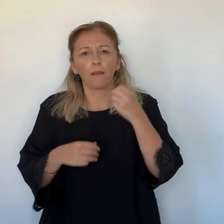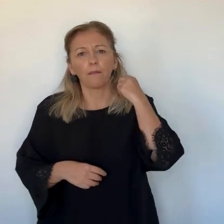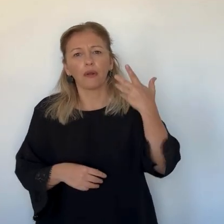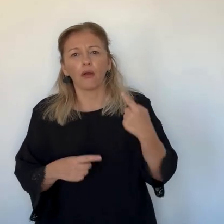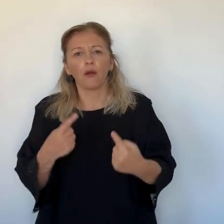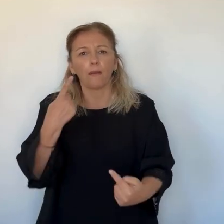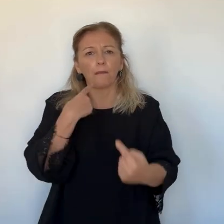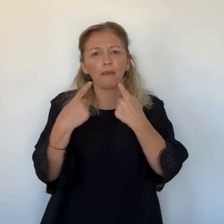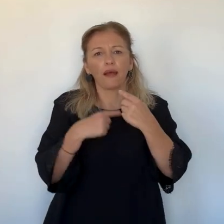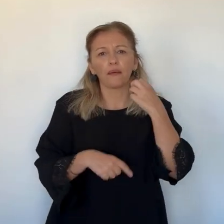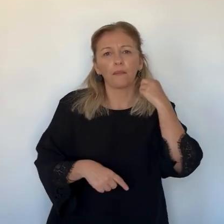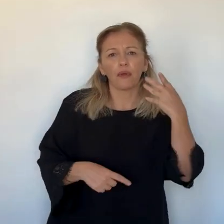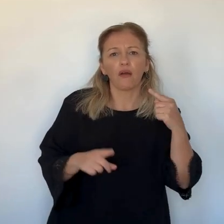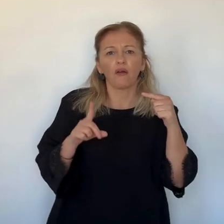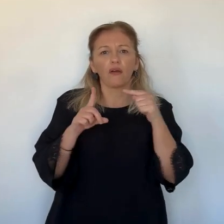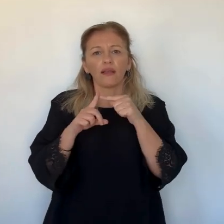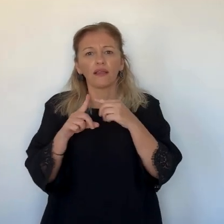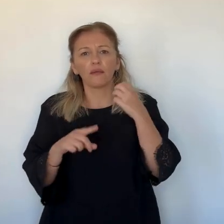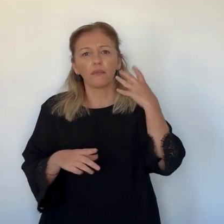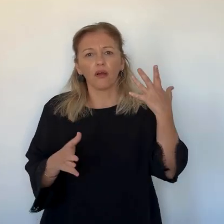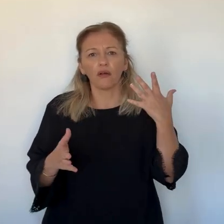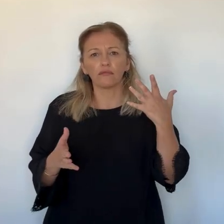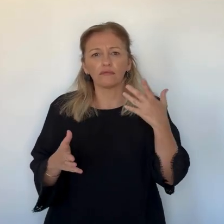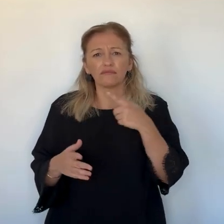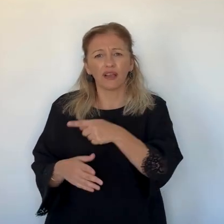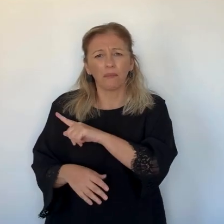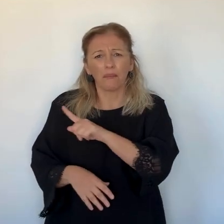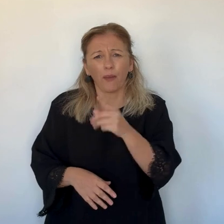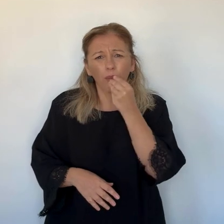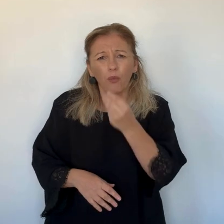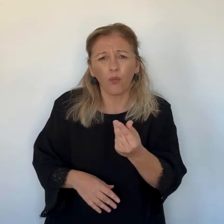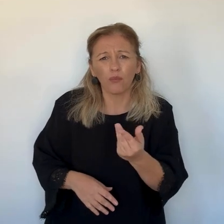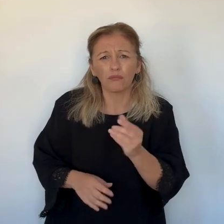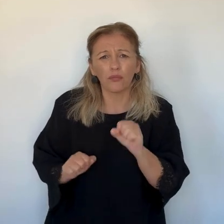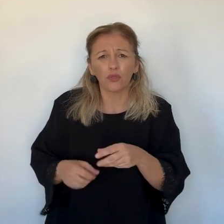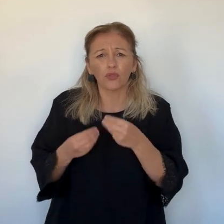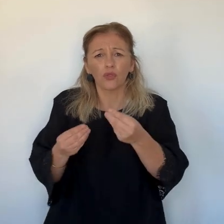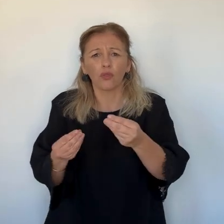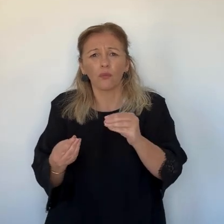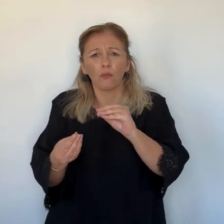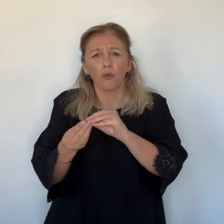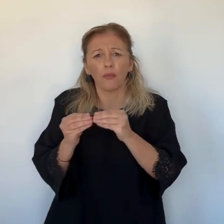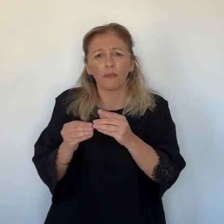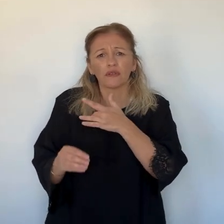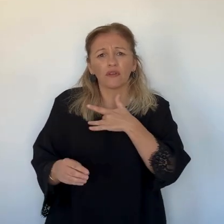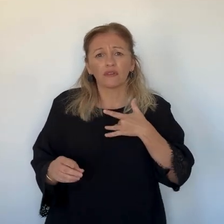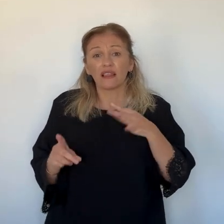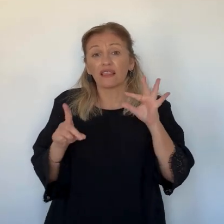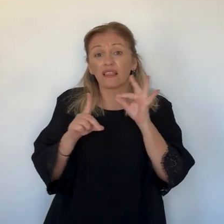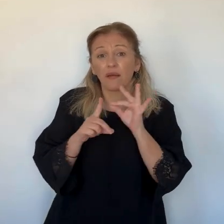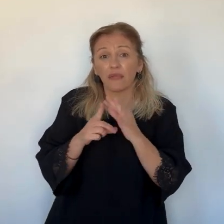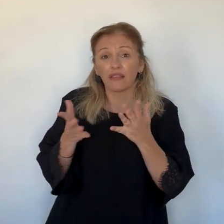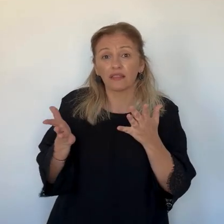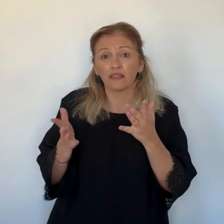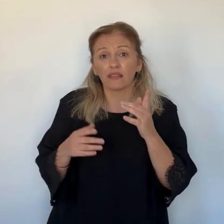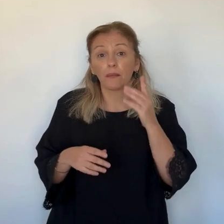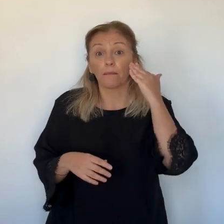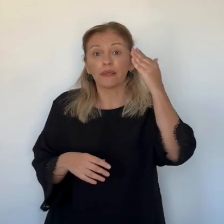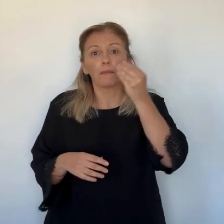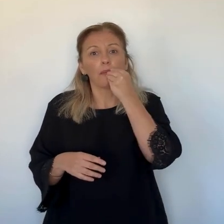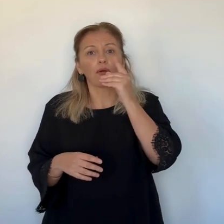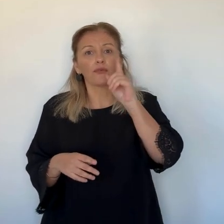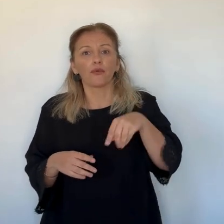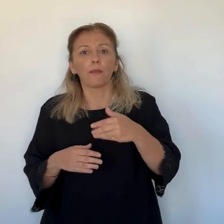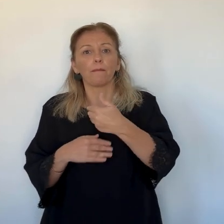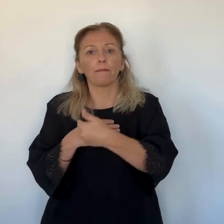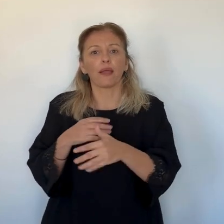Un exemple simple, les gens aiment la baguette, le pain blanc. Les pâtes sont blanches, le riz est blanc. Mais